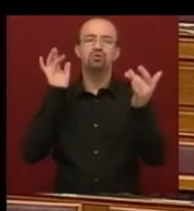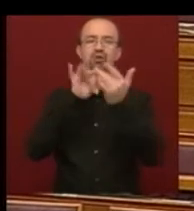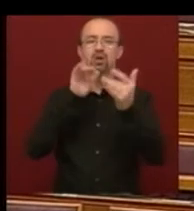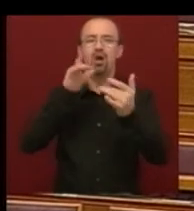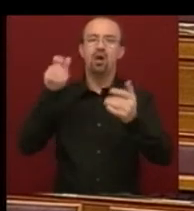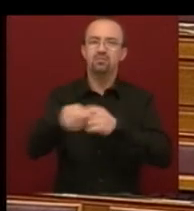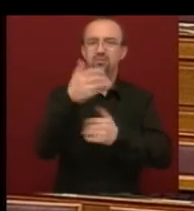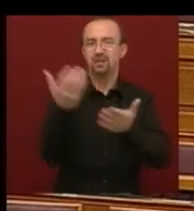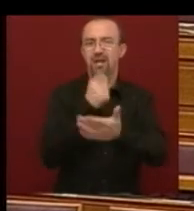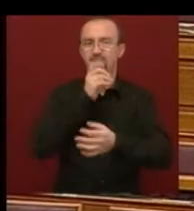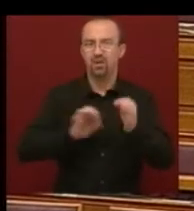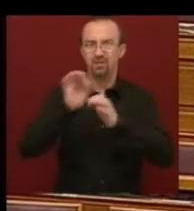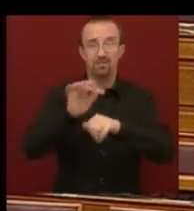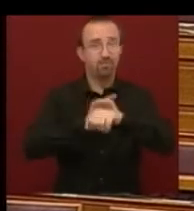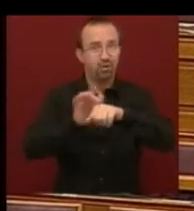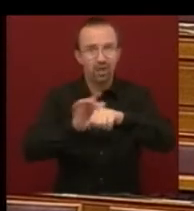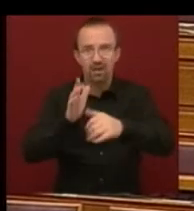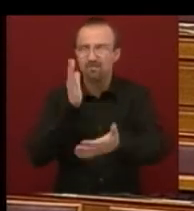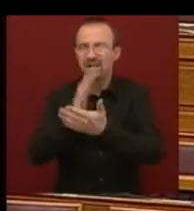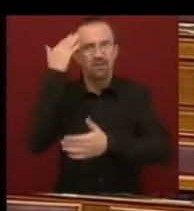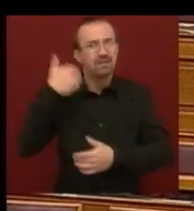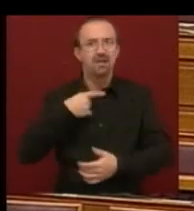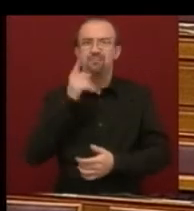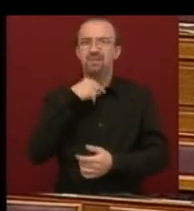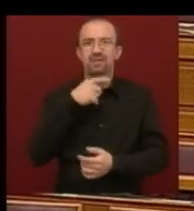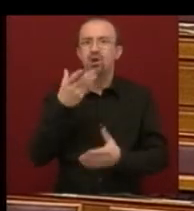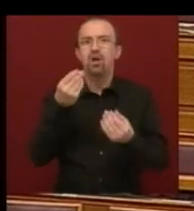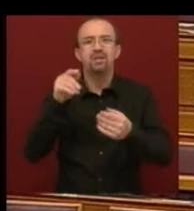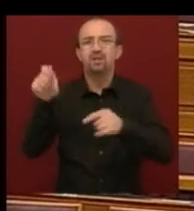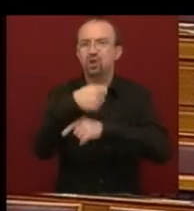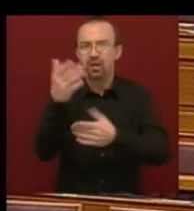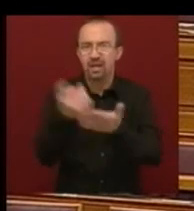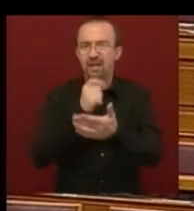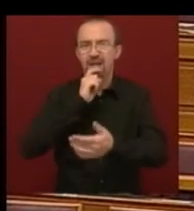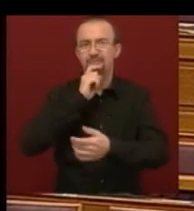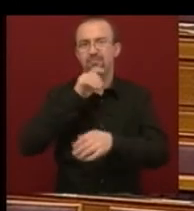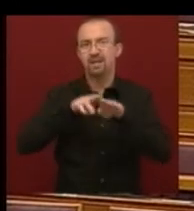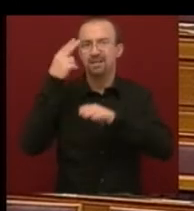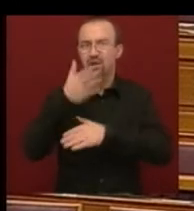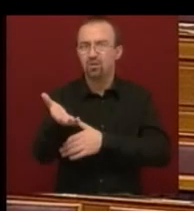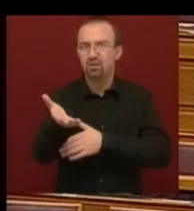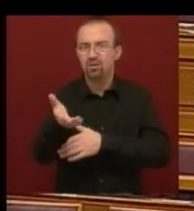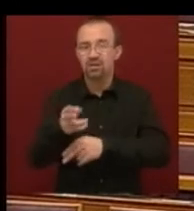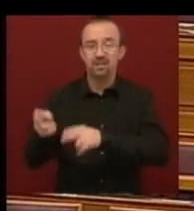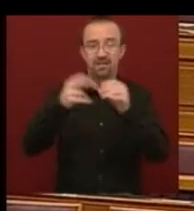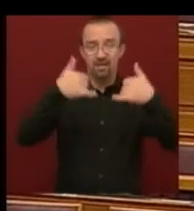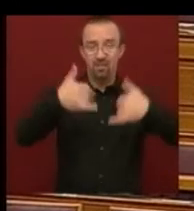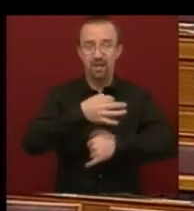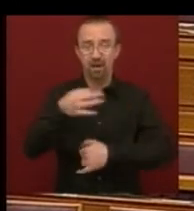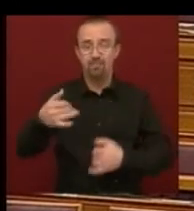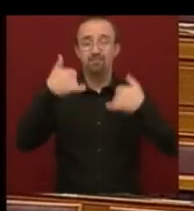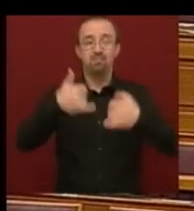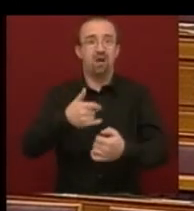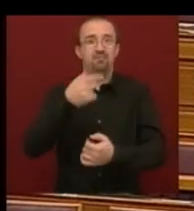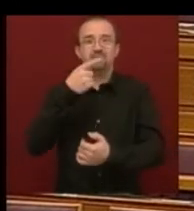Magyarország. Bocsássa meg nekem, hogy már nem emlékszem, hogy miben, és hanyadik csatáját nyerte meg, miniszter úr. De hogy térjünk vissza a mai napra, ma